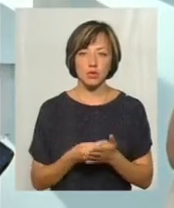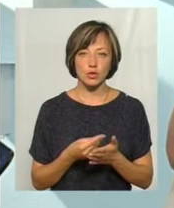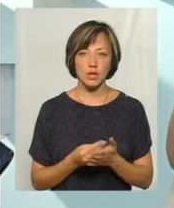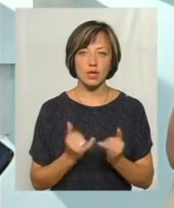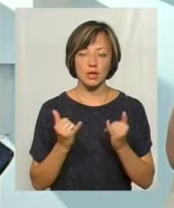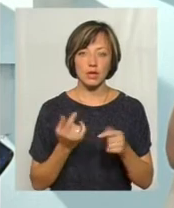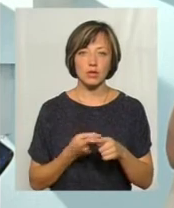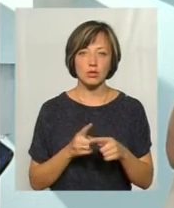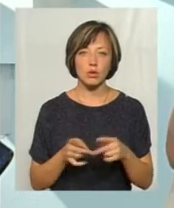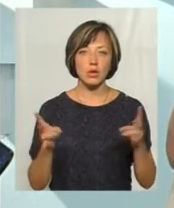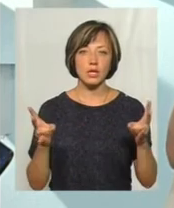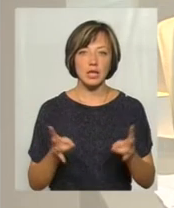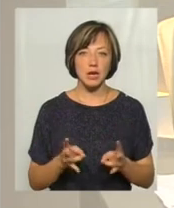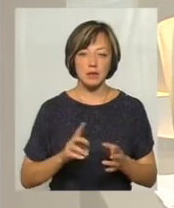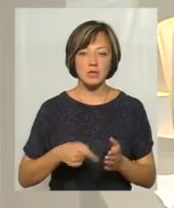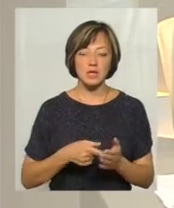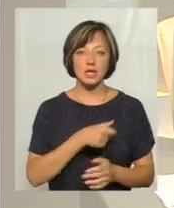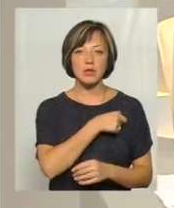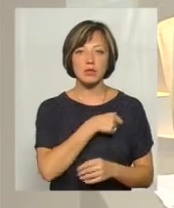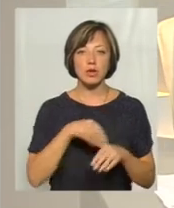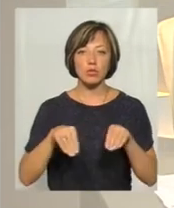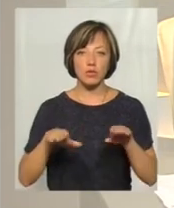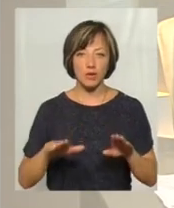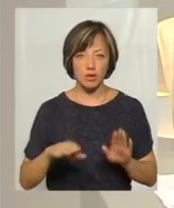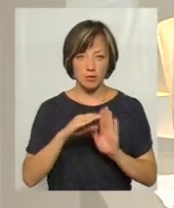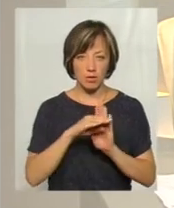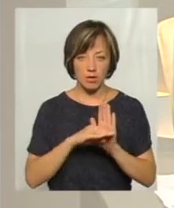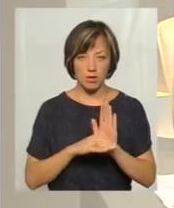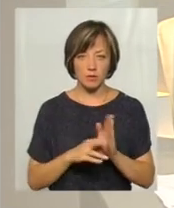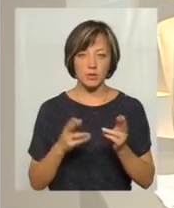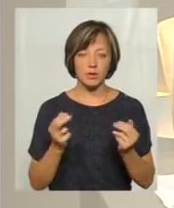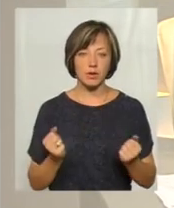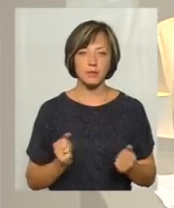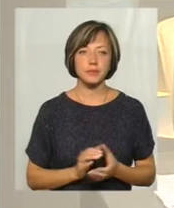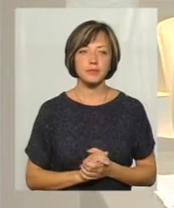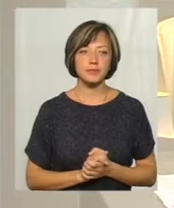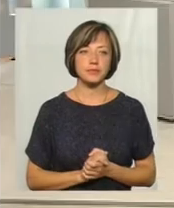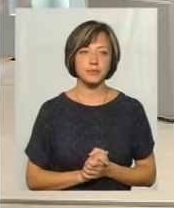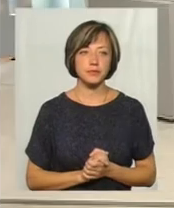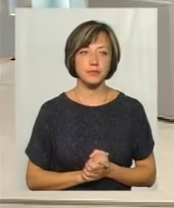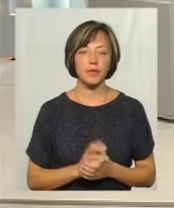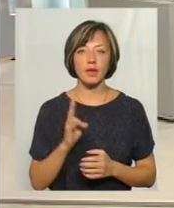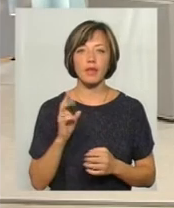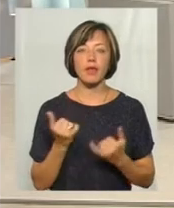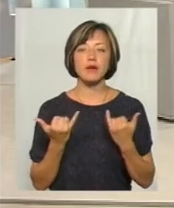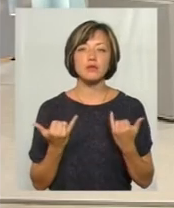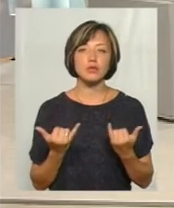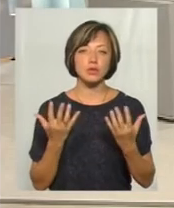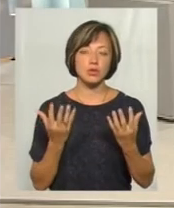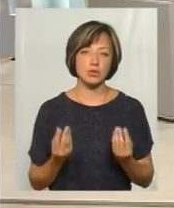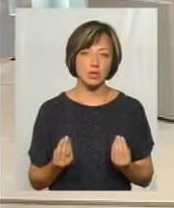для цього треба, щоб міські депутати ухвалили цільову програму? Так. На сьогоднішній, наразі,